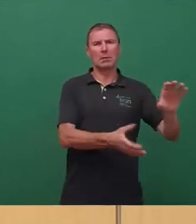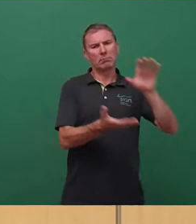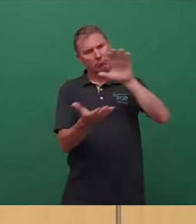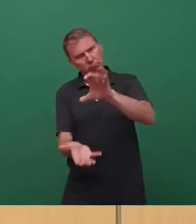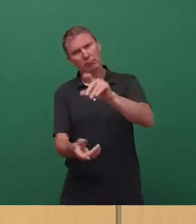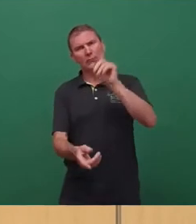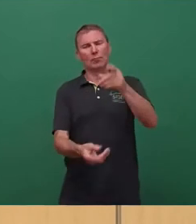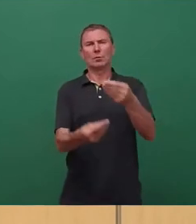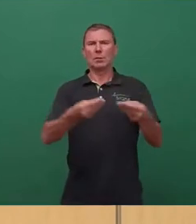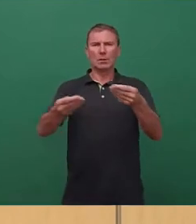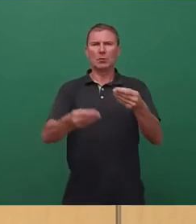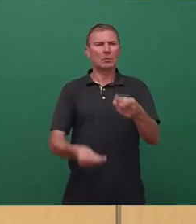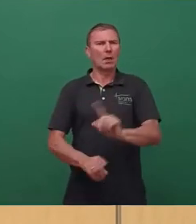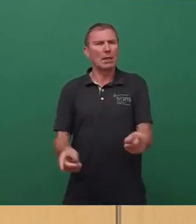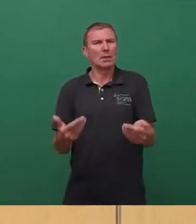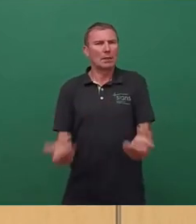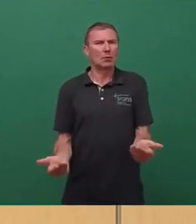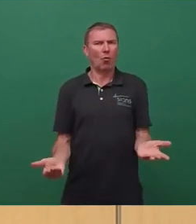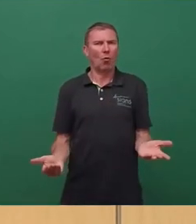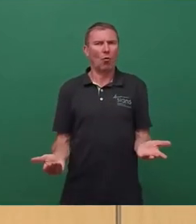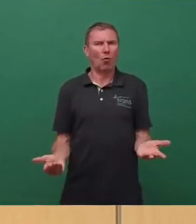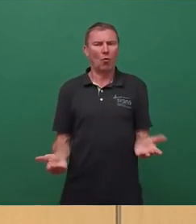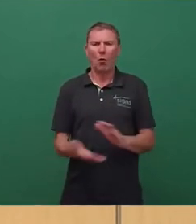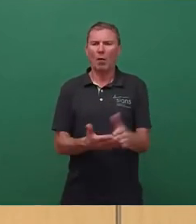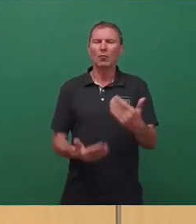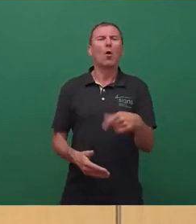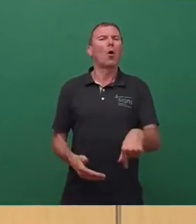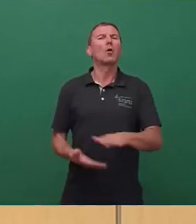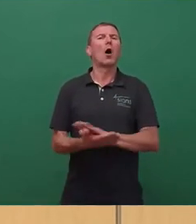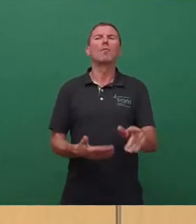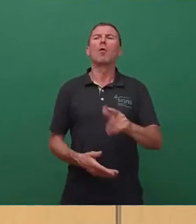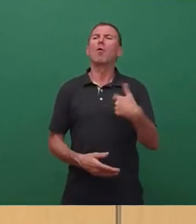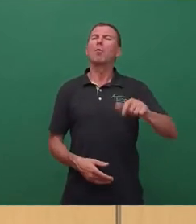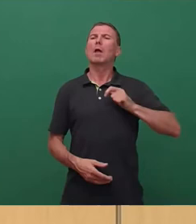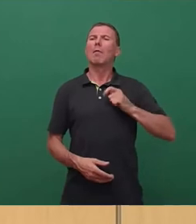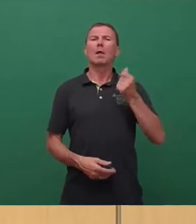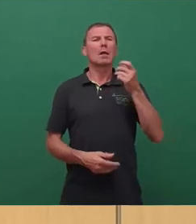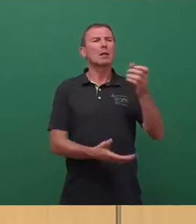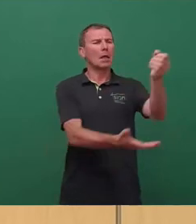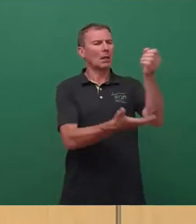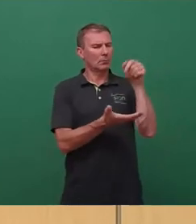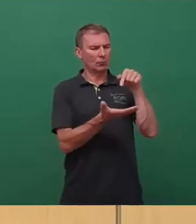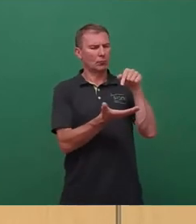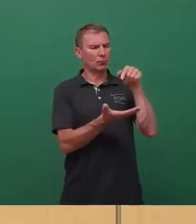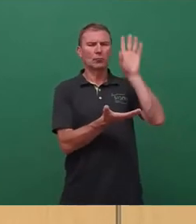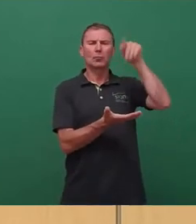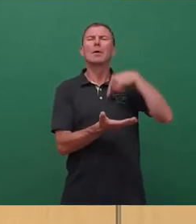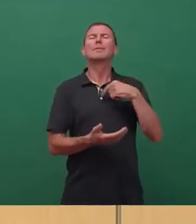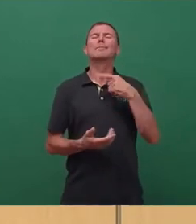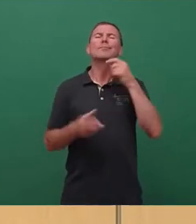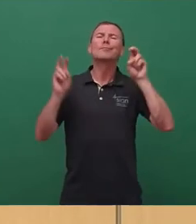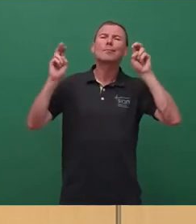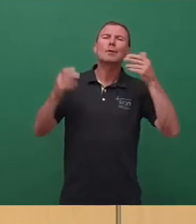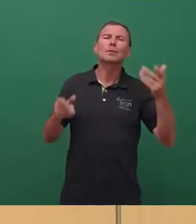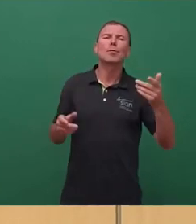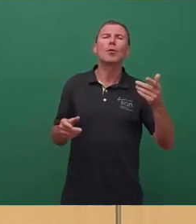ist nicht der Fall. Stattdessen wird der unerwartete Geldsägen für ein, ich nenne es mal, ausgiebiges